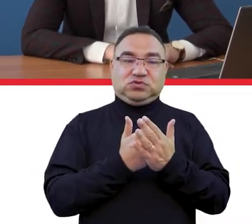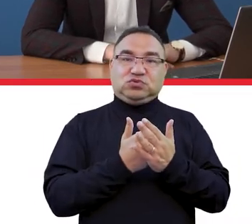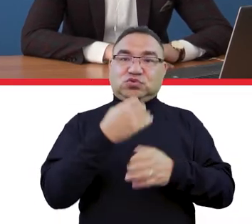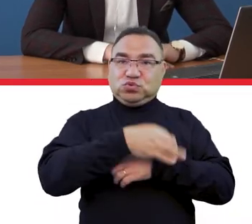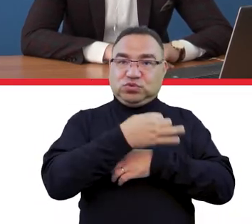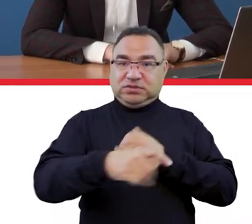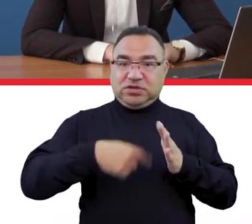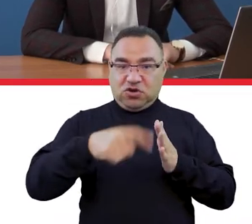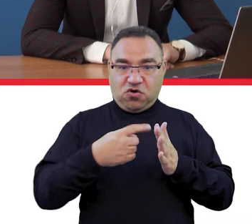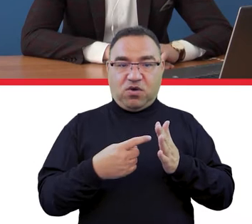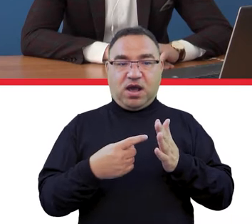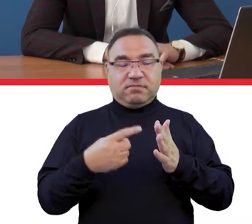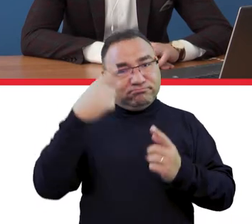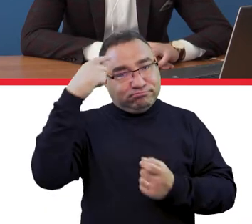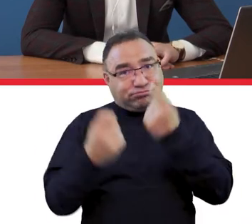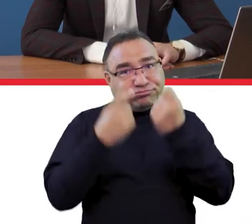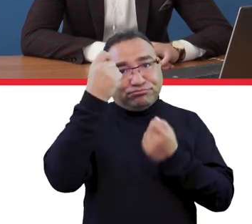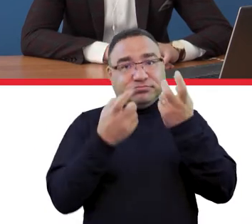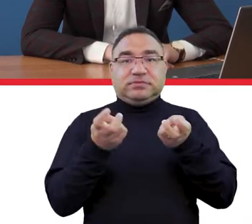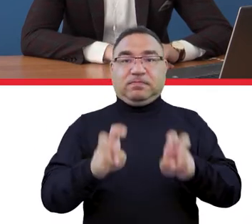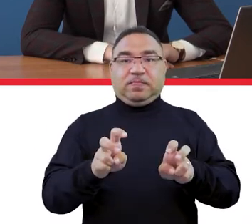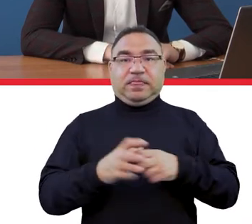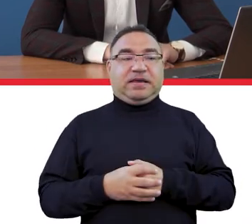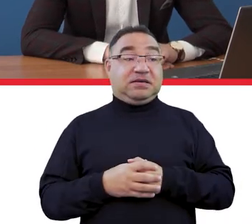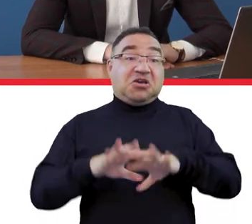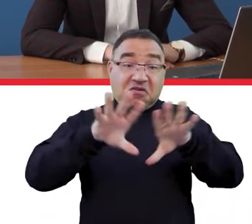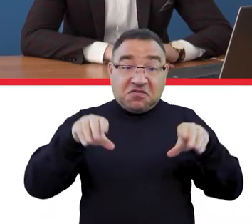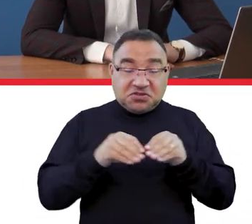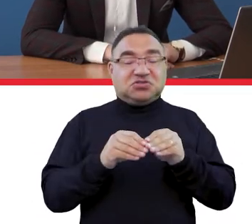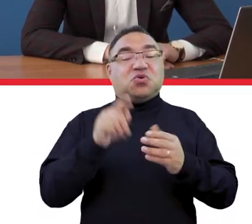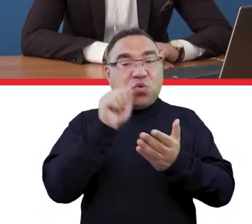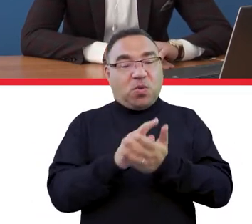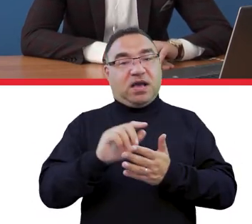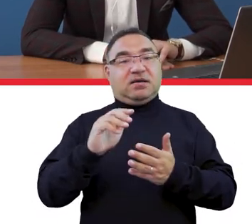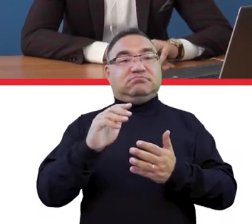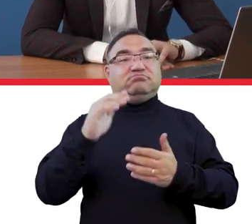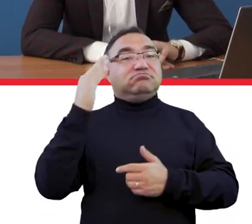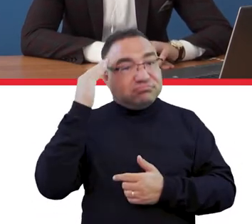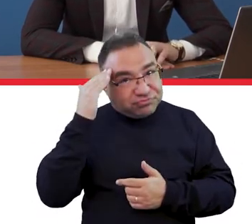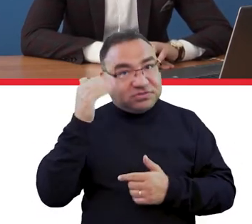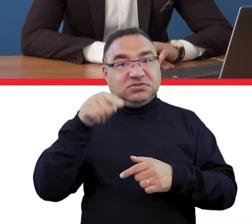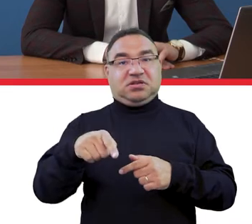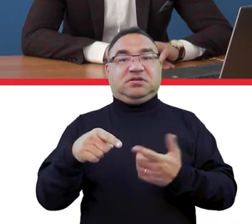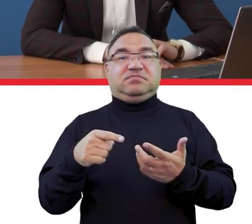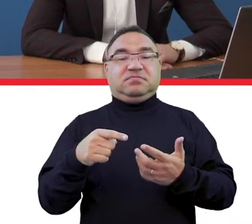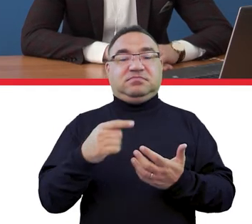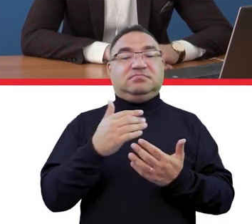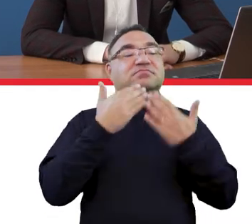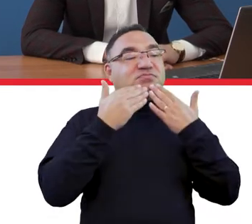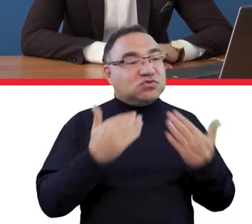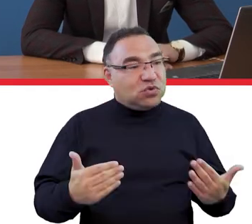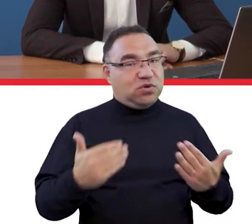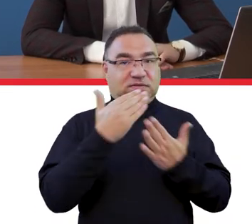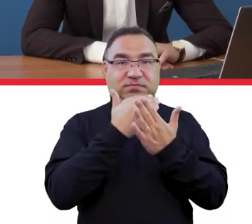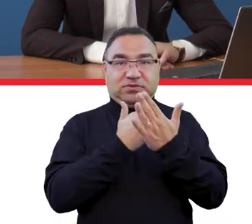innowacje i na pewno wszyscy będą mogli również z kanałów parlamentu dowiedzieć się o tym programie. Bardzo się cieszę Panie Ministrze i w imieniu